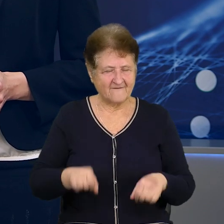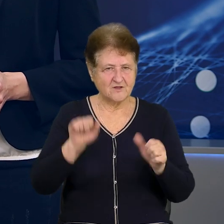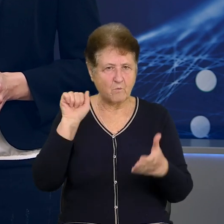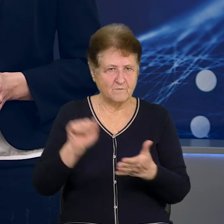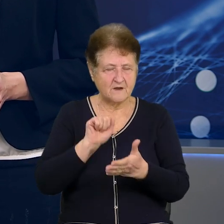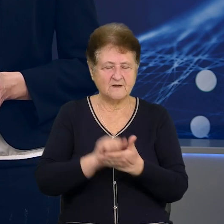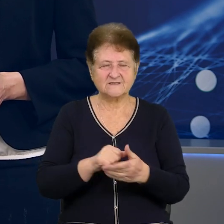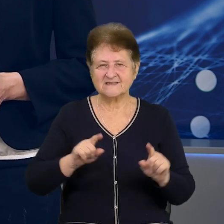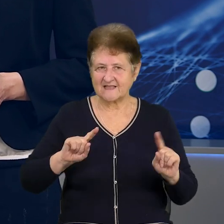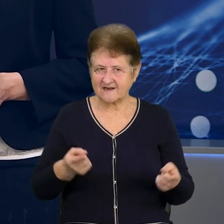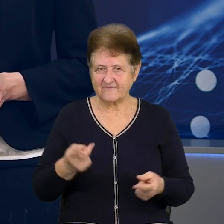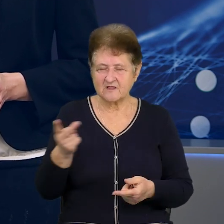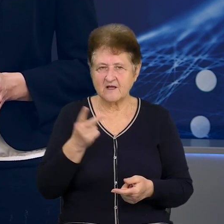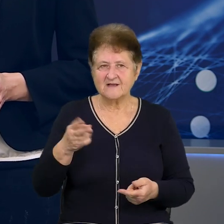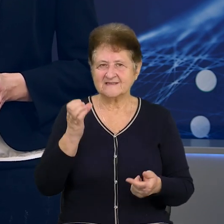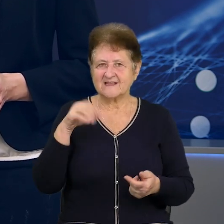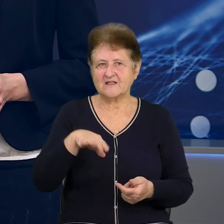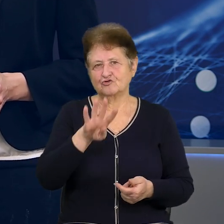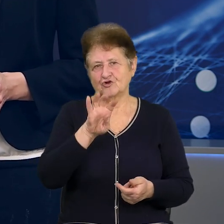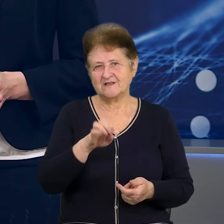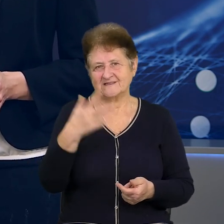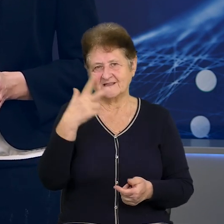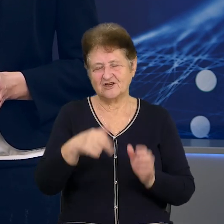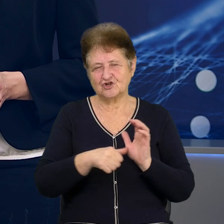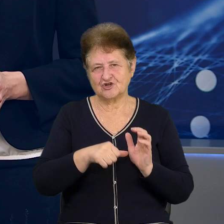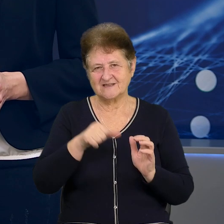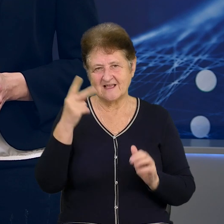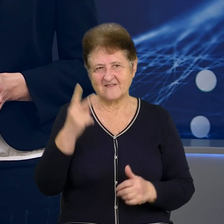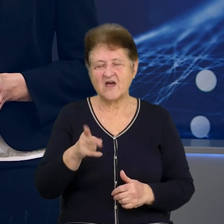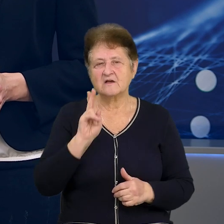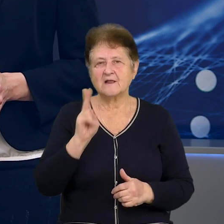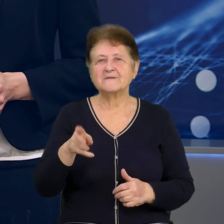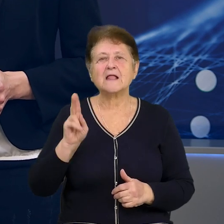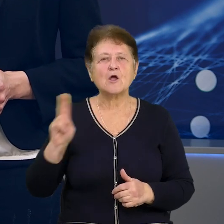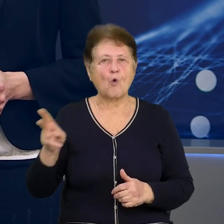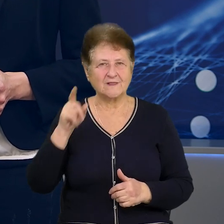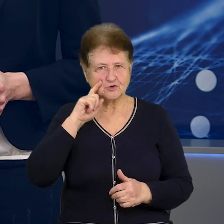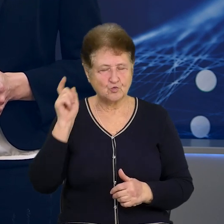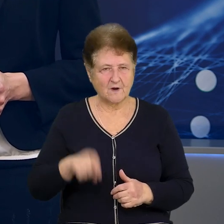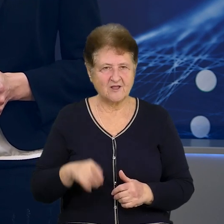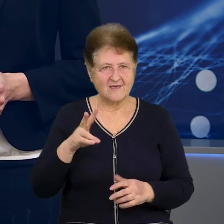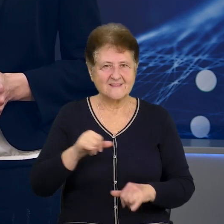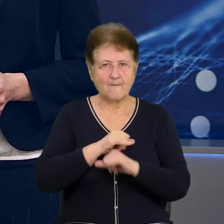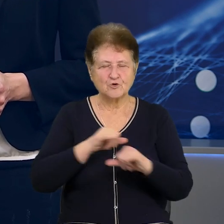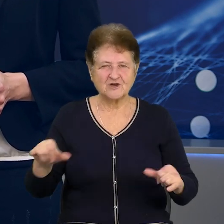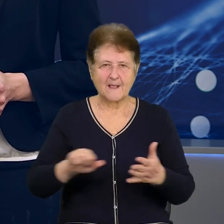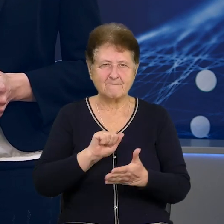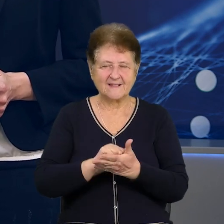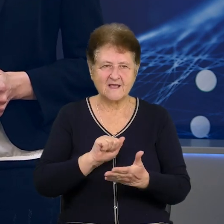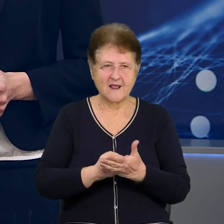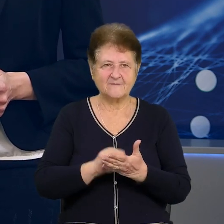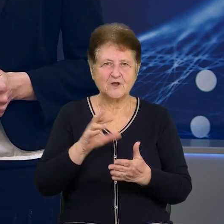затриманим повідомили про підозру за статтею 436.2 Кримінального кодексу України. Це поширення матеріалів із